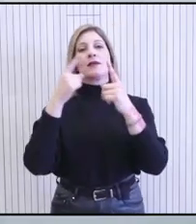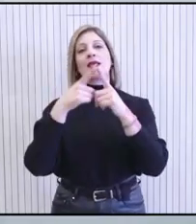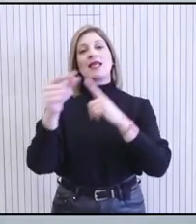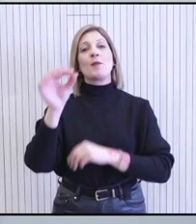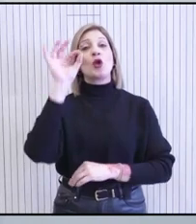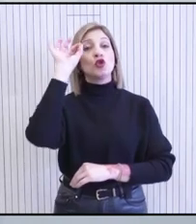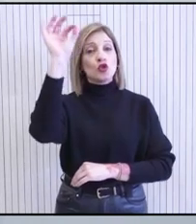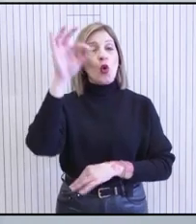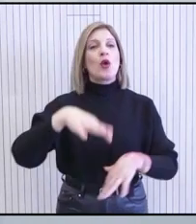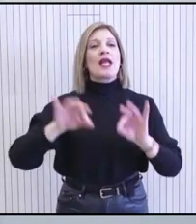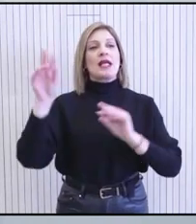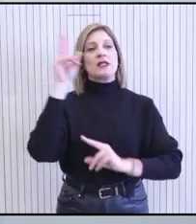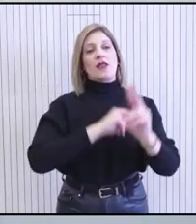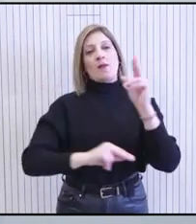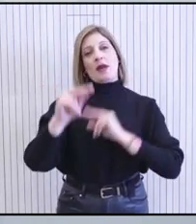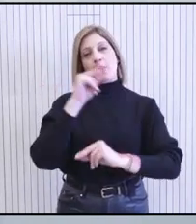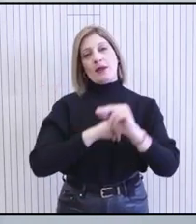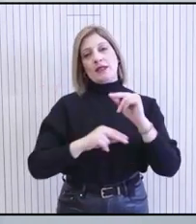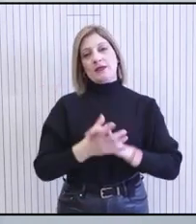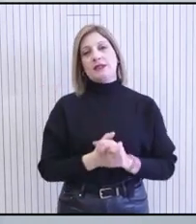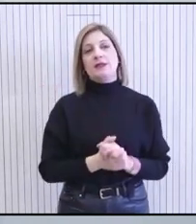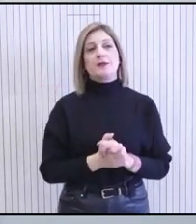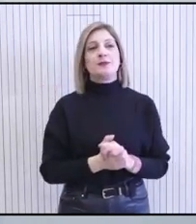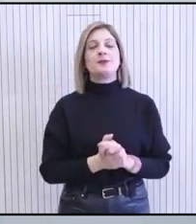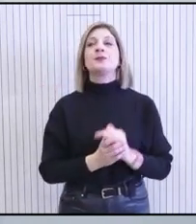την επανέραξη των διαπραγματεύσεων από το σημείο που έχουν διακοπεί.